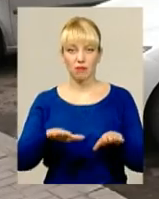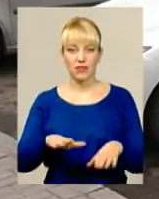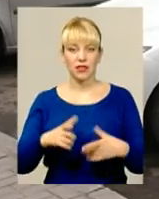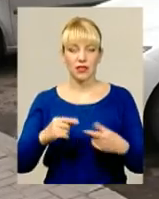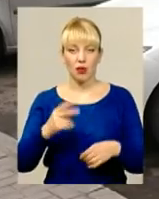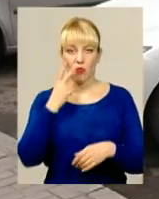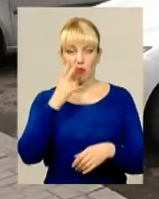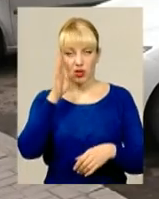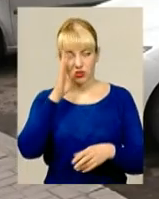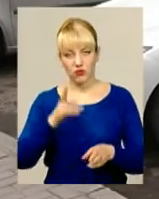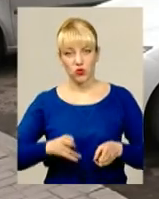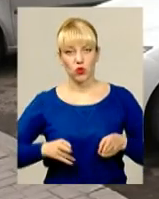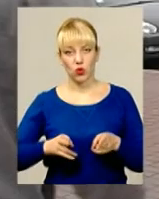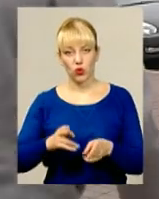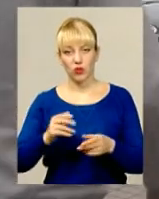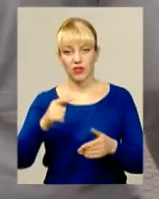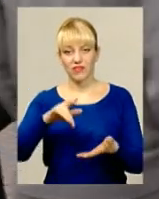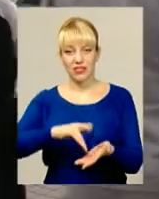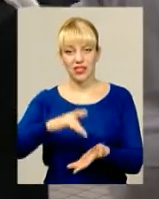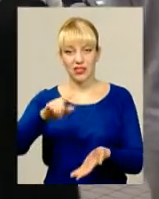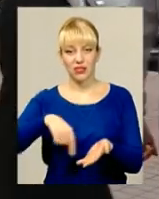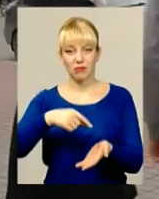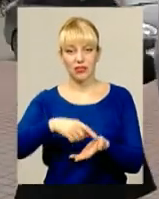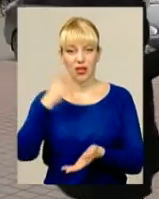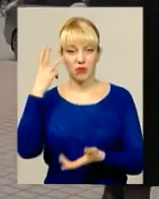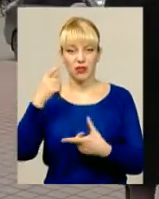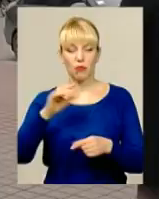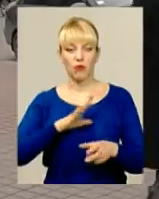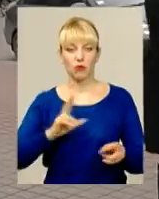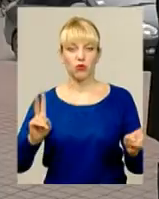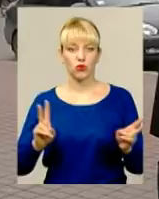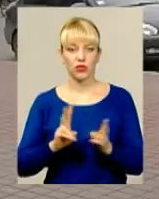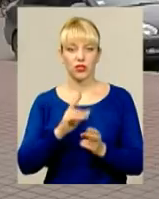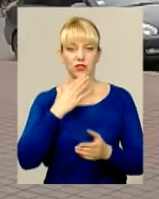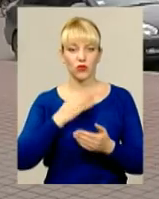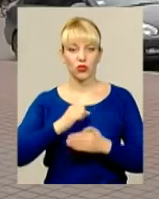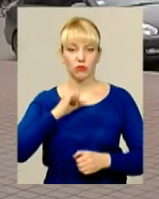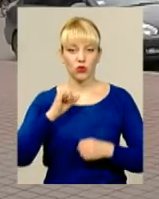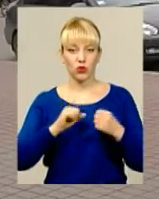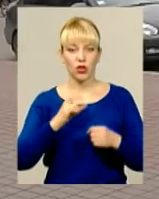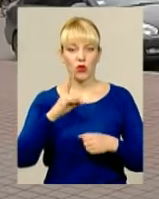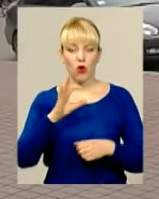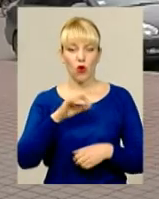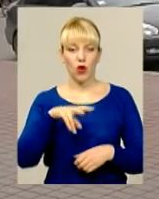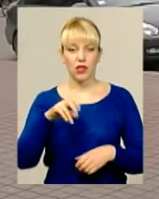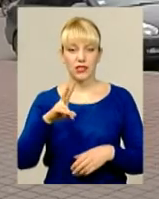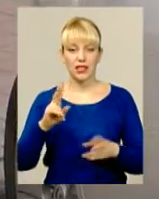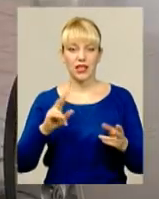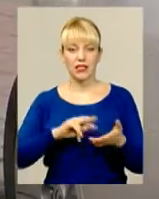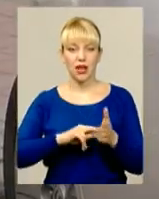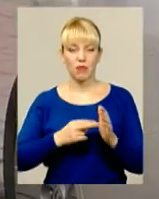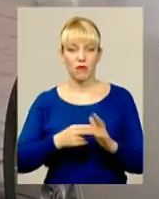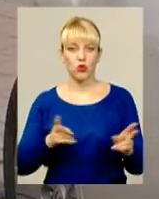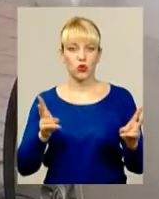де побачив злодія. У самісінькому центрі Хмельницького, де він мав побачитися з приятелем. Однак Олександр на заплановану зустріч